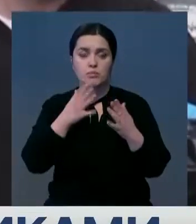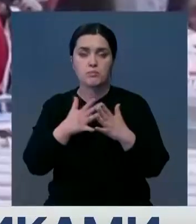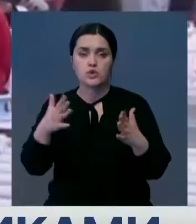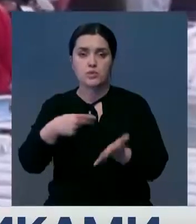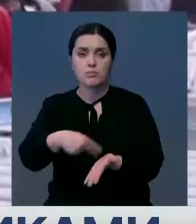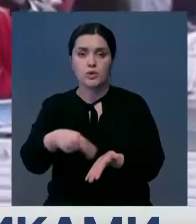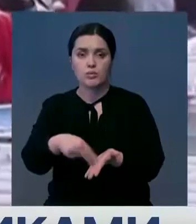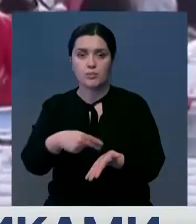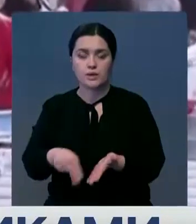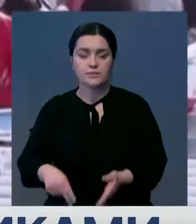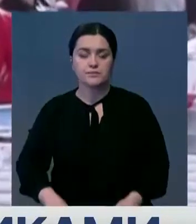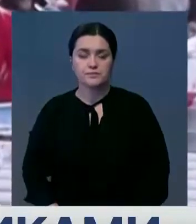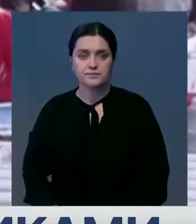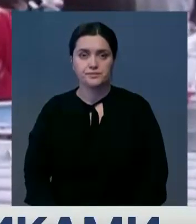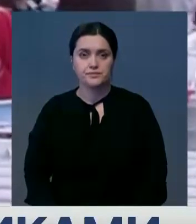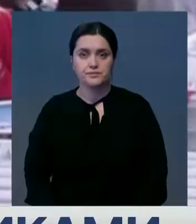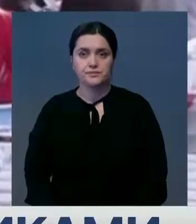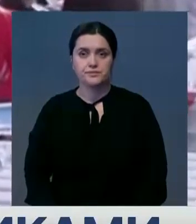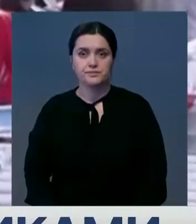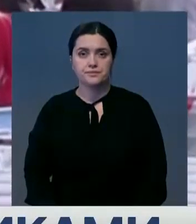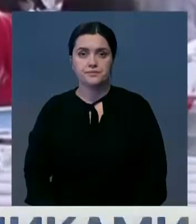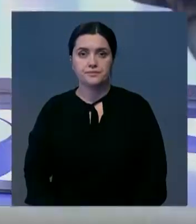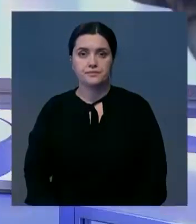покупать. Сергей Услендер, Хабар-24.